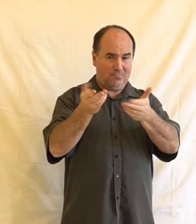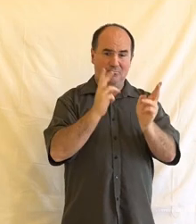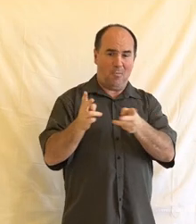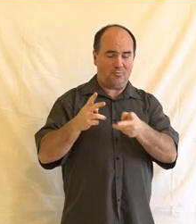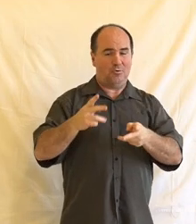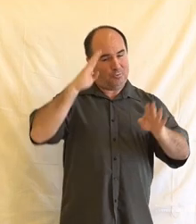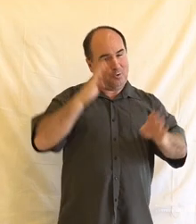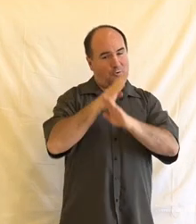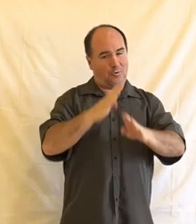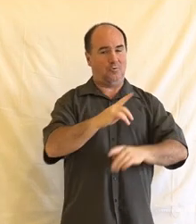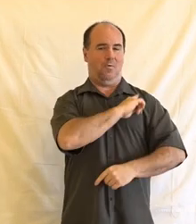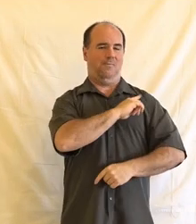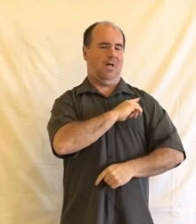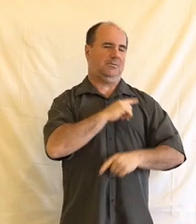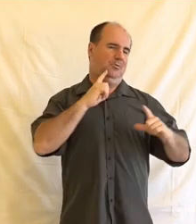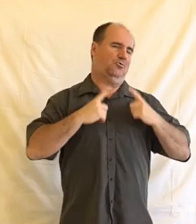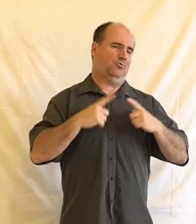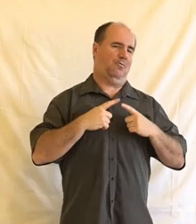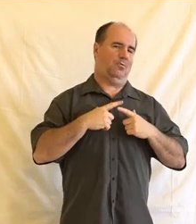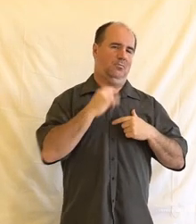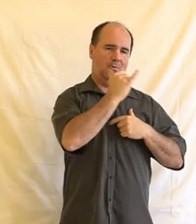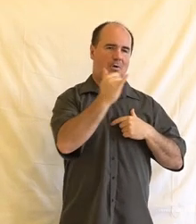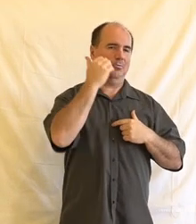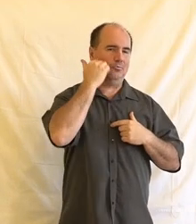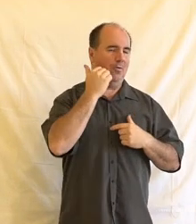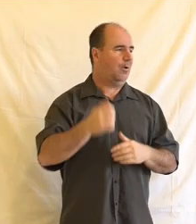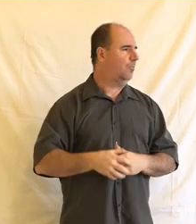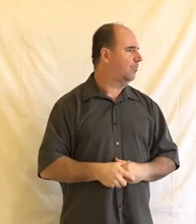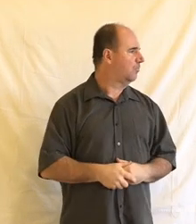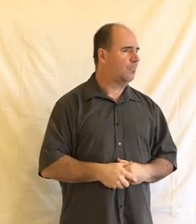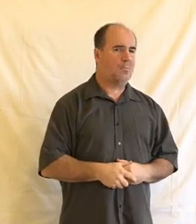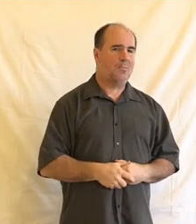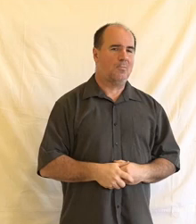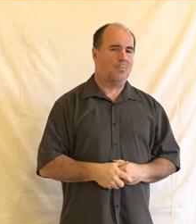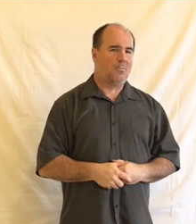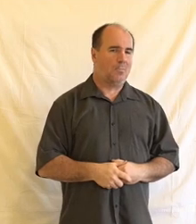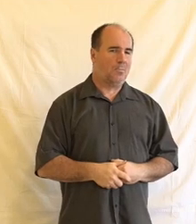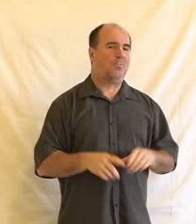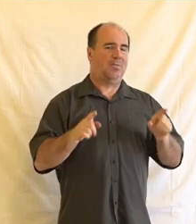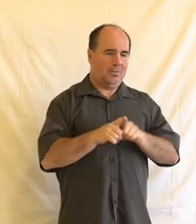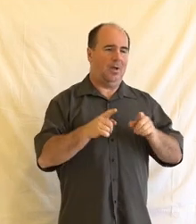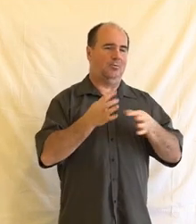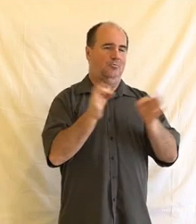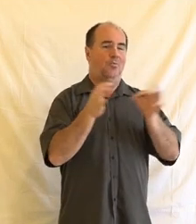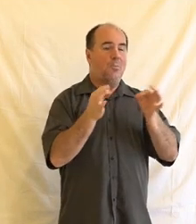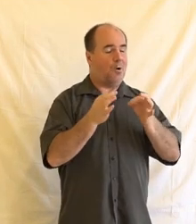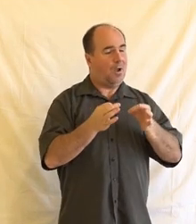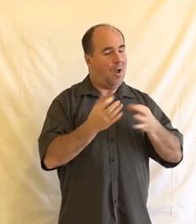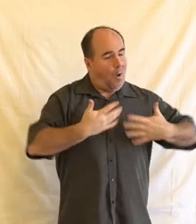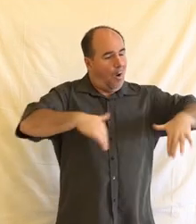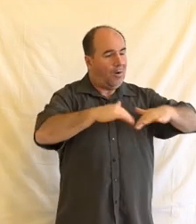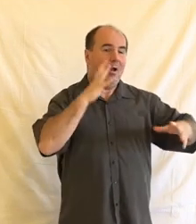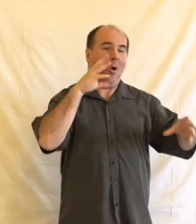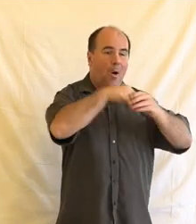životě, s nějakou omezenou možností kontroly. Svobodu, tady ochrany obydlí a tak dále. Můžeme se pustit